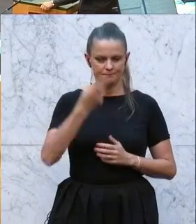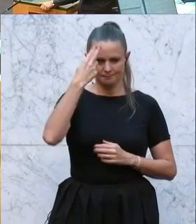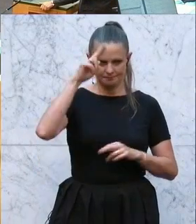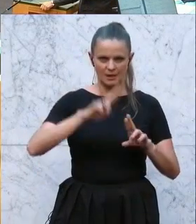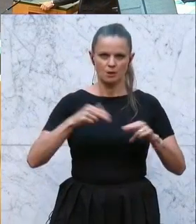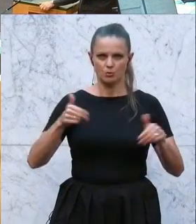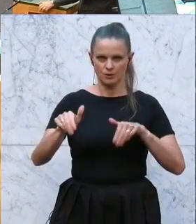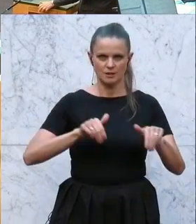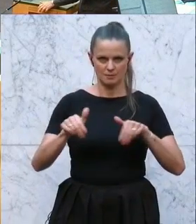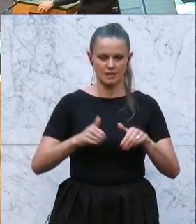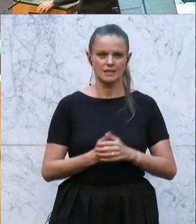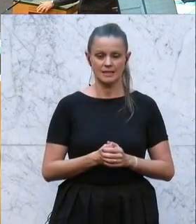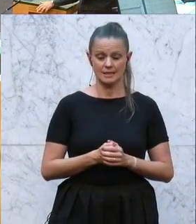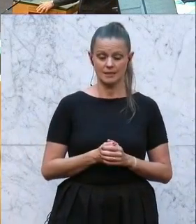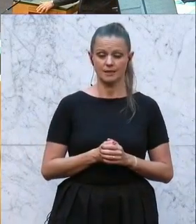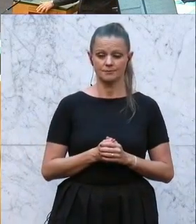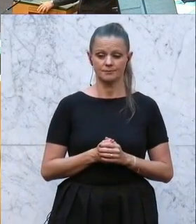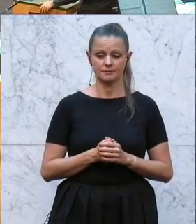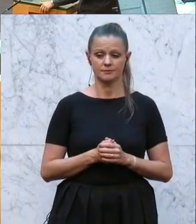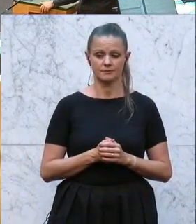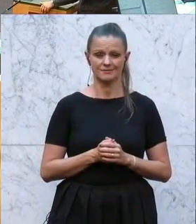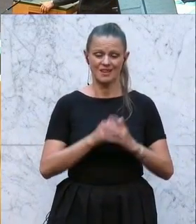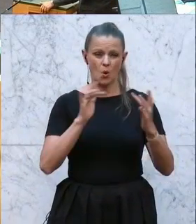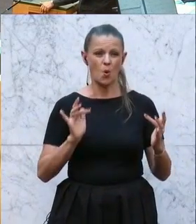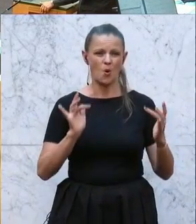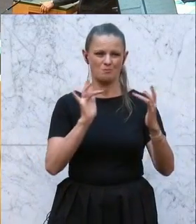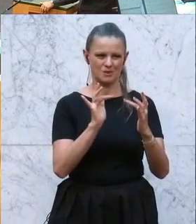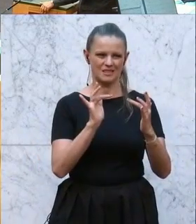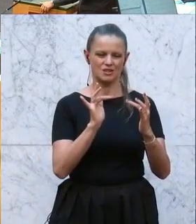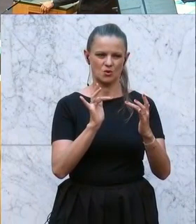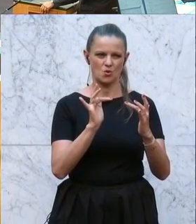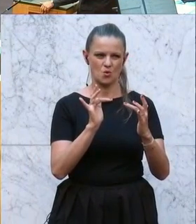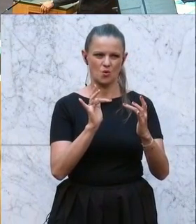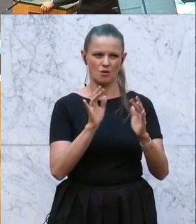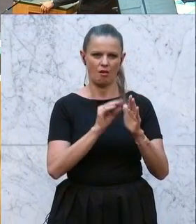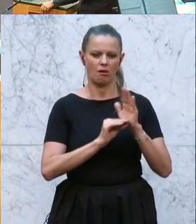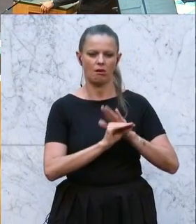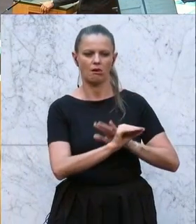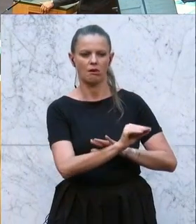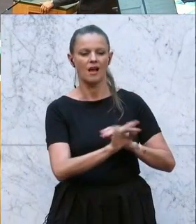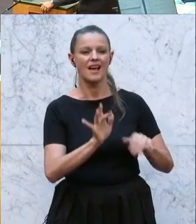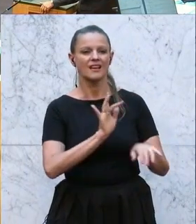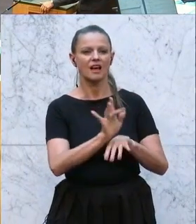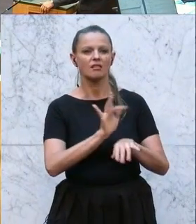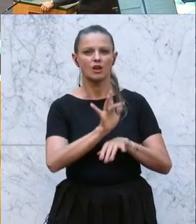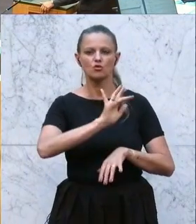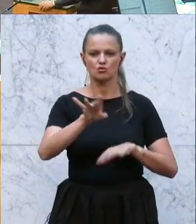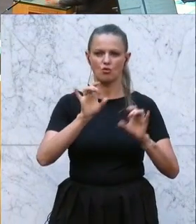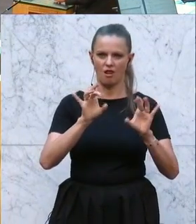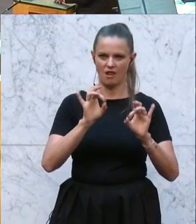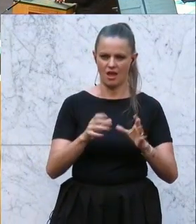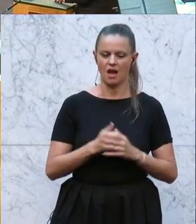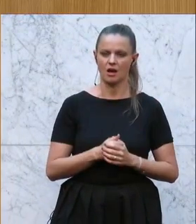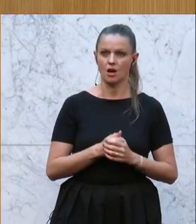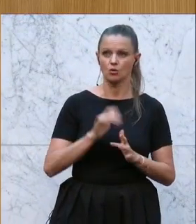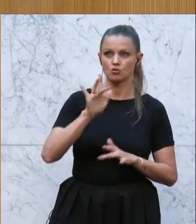Jetzt am Wort ist der Bildungssprecher der Freiheitlichen, Hermann Brückel. ...in Ihrer Rede unterstellt, die Kritik richte sich gegen die Lehrer und auch gegen die Schulen.